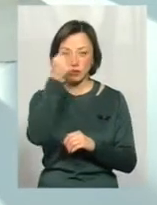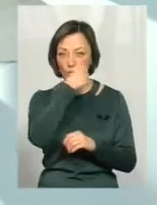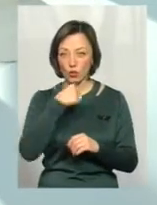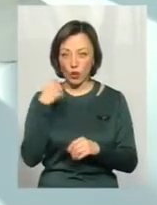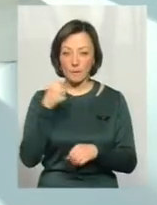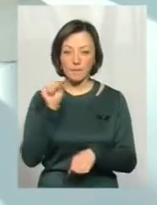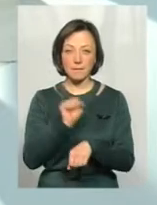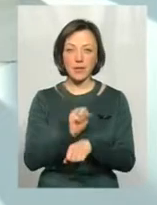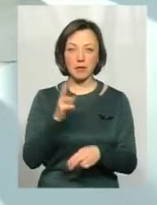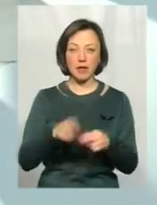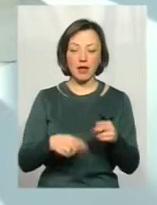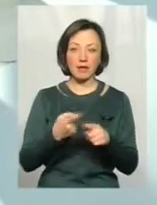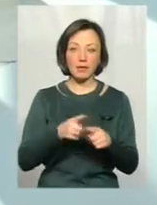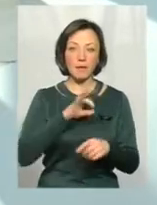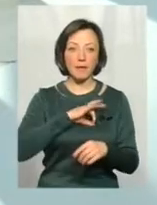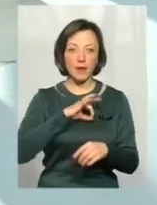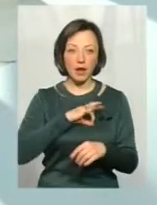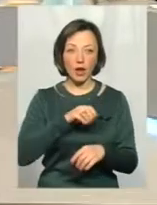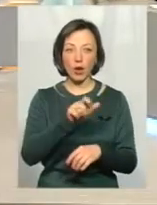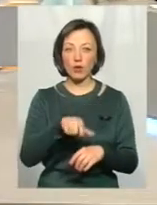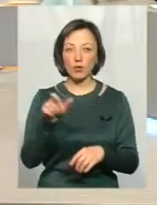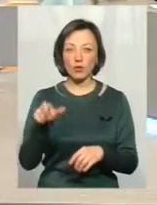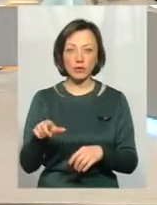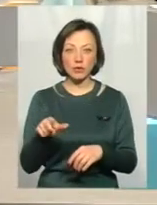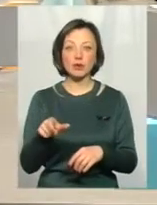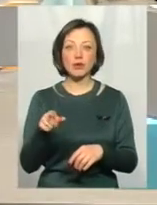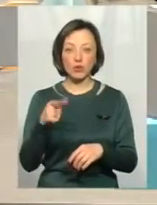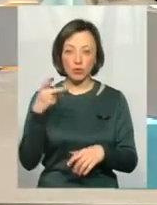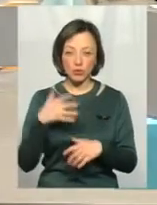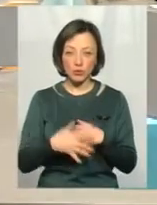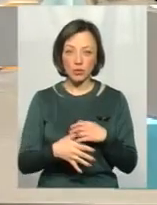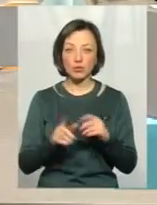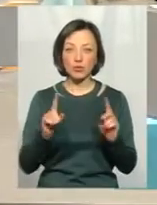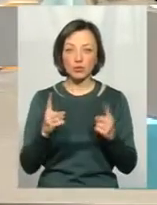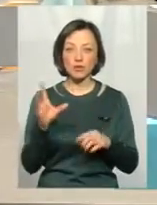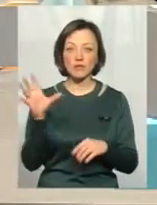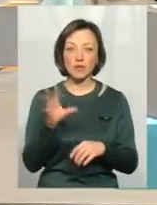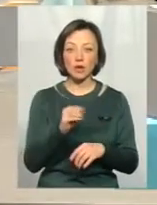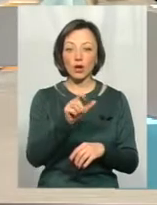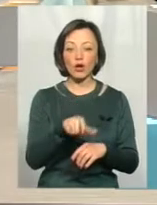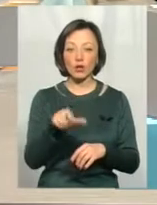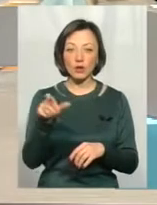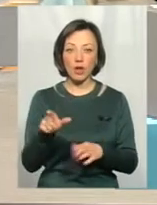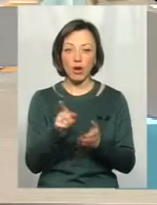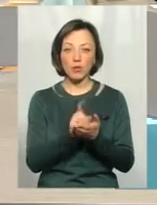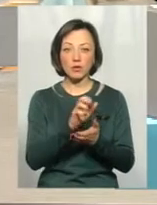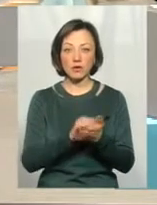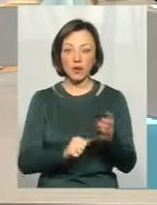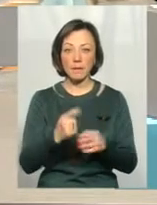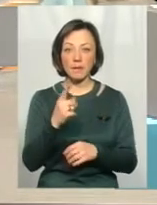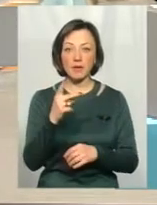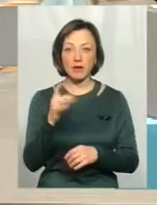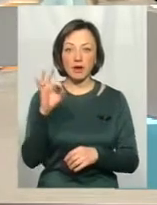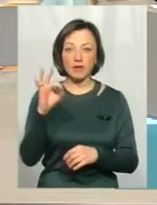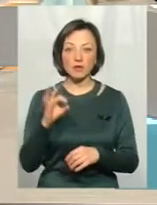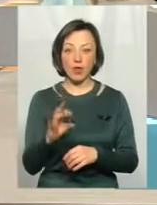припиняється ця пільга. І люди поставилися з абсолютним розумінням. Чому? Тому що всіх людей тоді оподаткували півтора відсотками